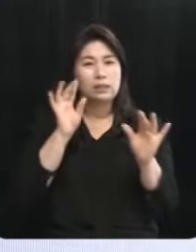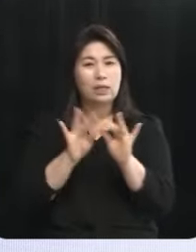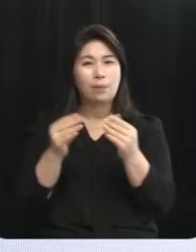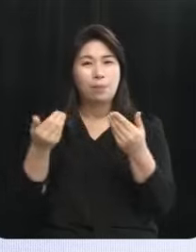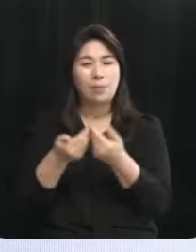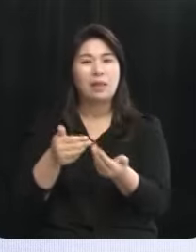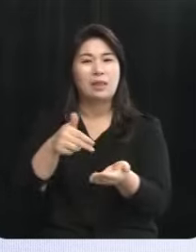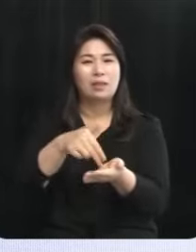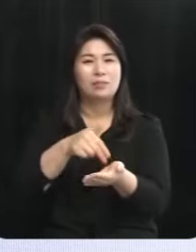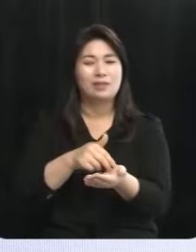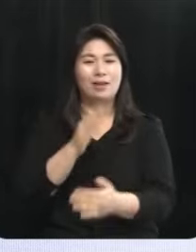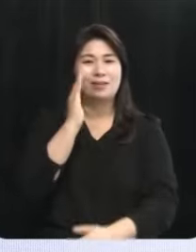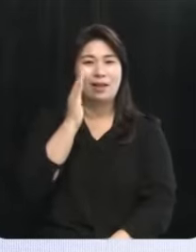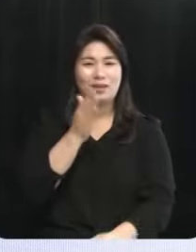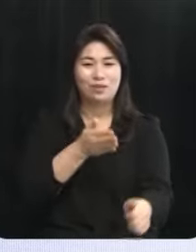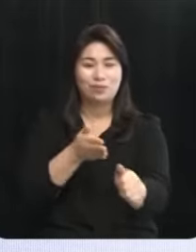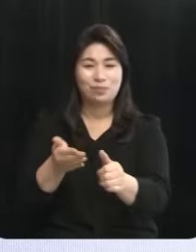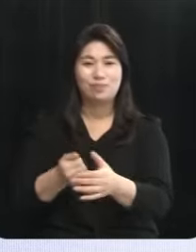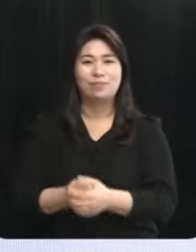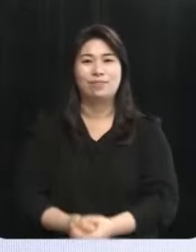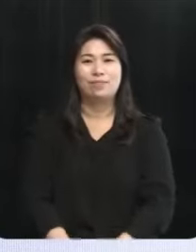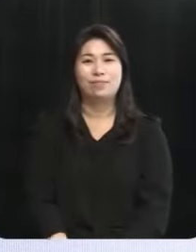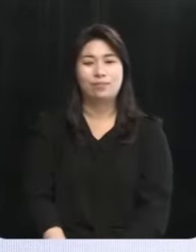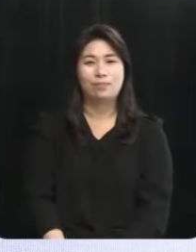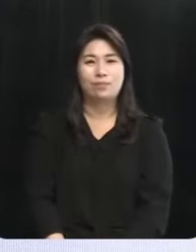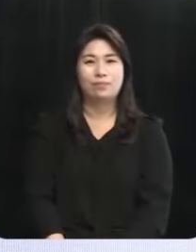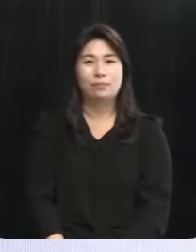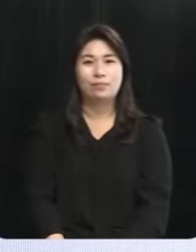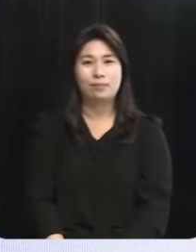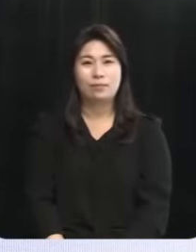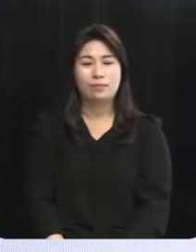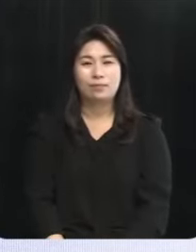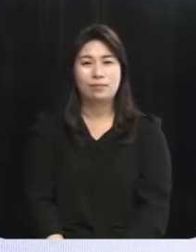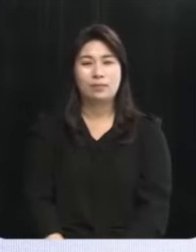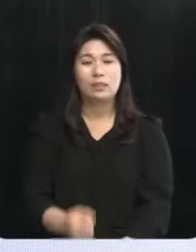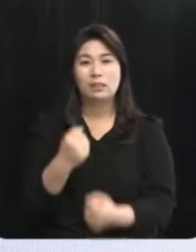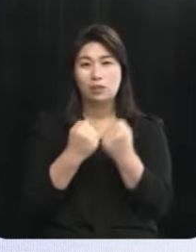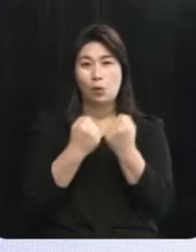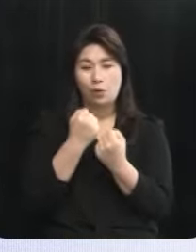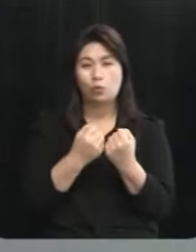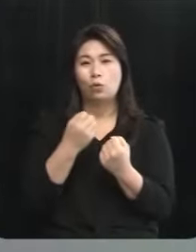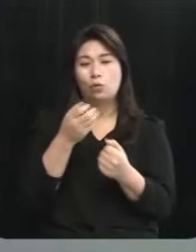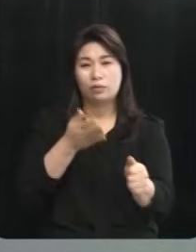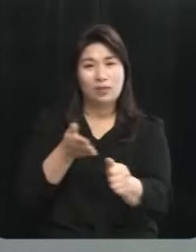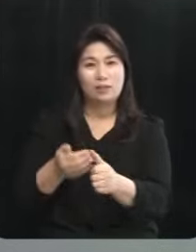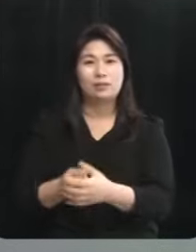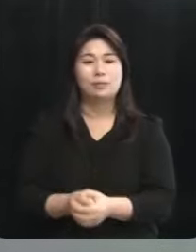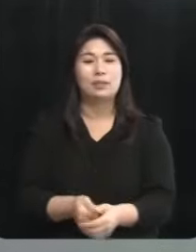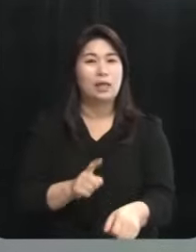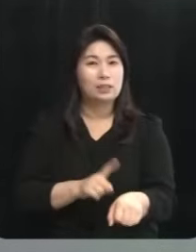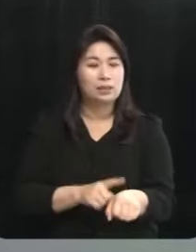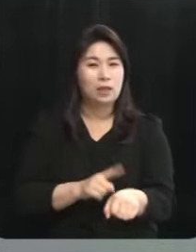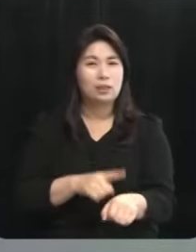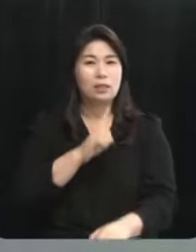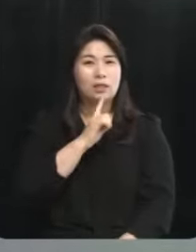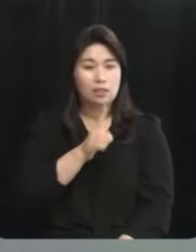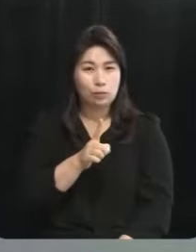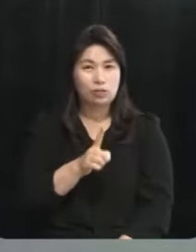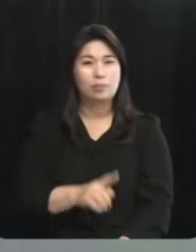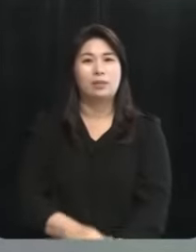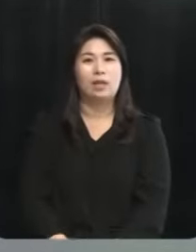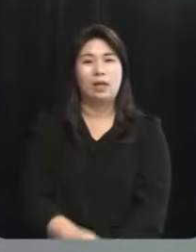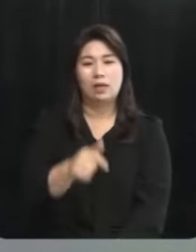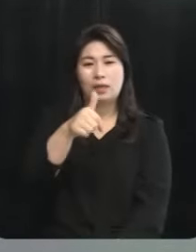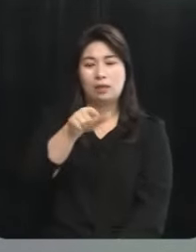입장을 말씀을 해주시고요 그에 따른 의견도 덧붙여 주시기를 부탁드리겠습니다 시간은 1분입니다